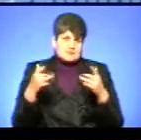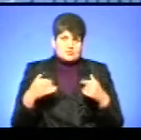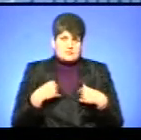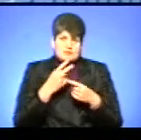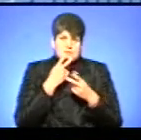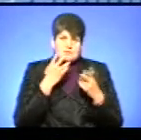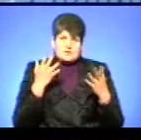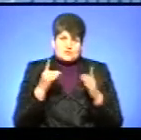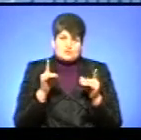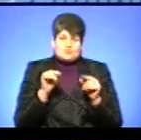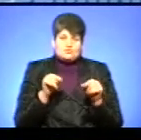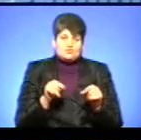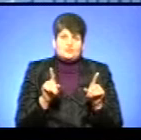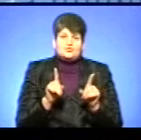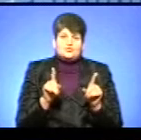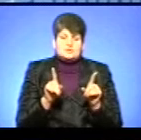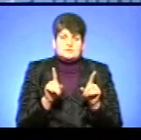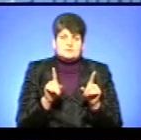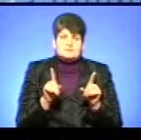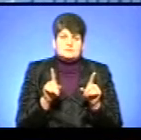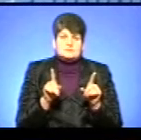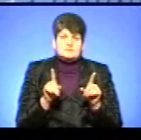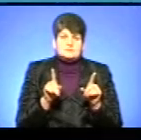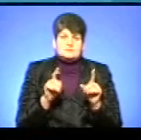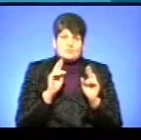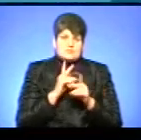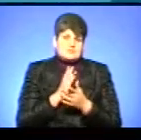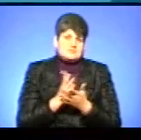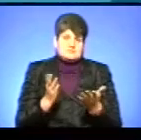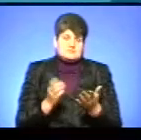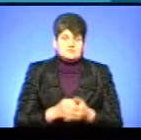вбачаємо, що тут ми десь допустили помилки.